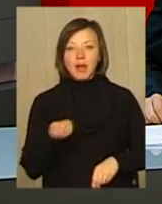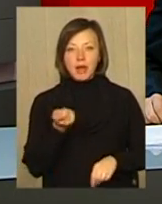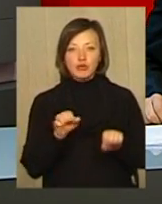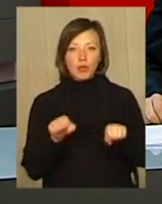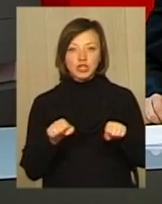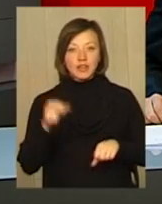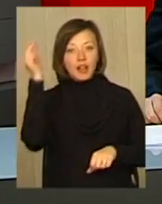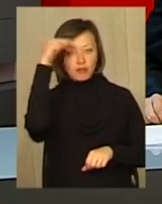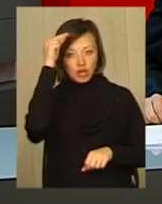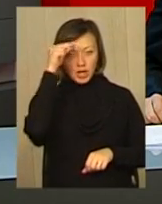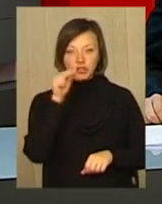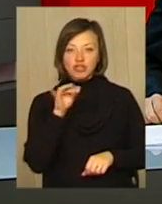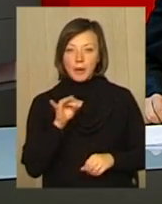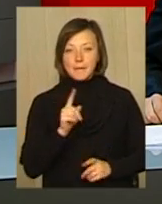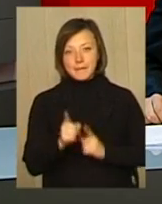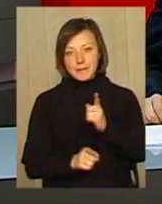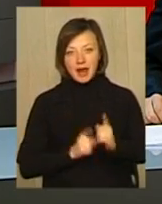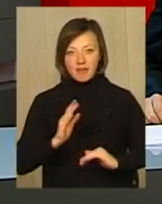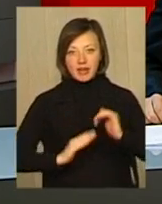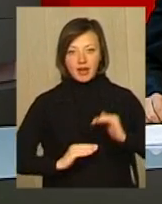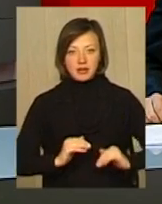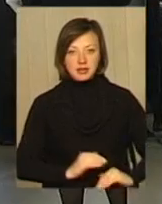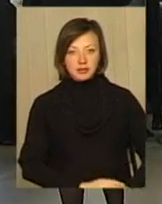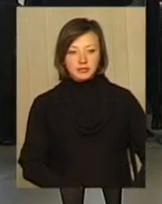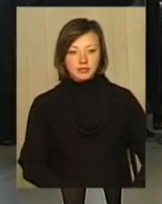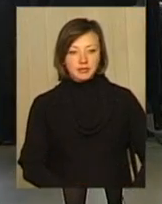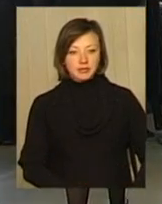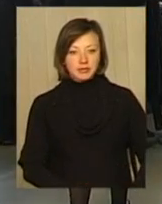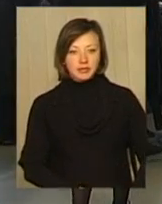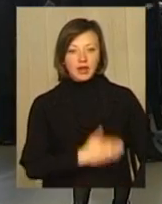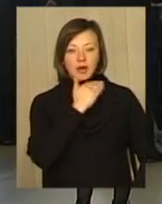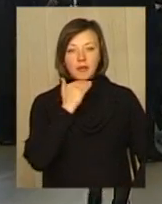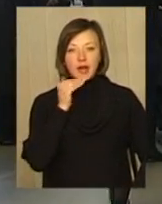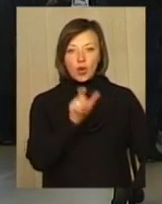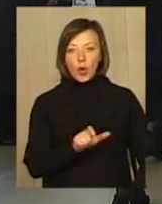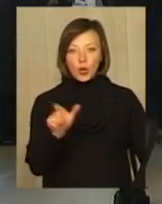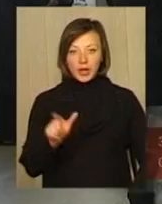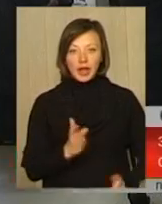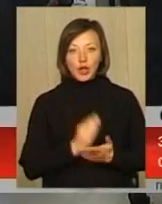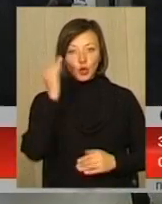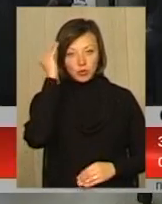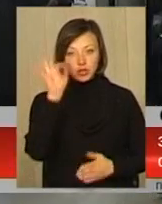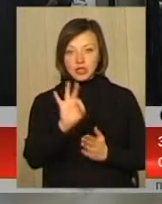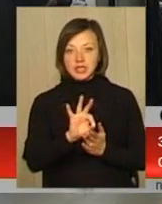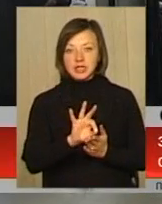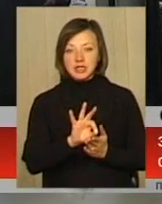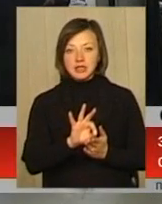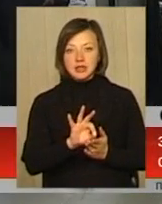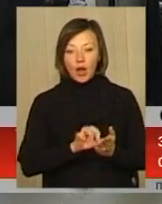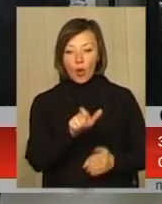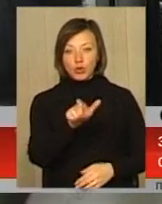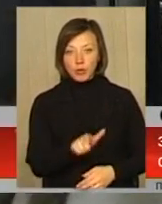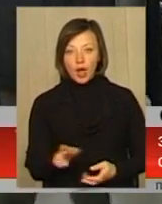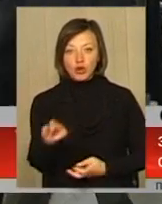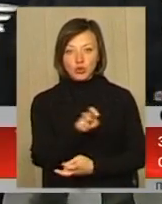можливістю навчання чи перекваліфікації. У багатьох людей складається думка, що зразу особа, яка шукає